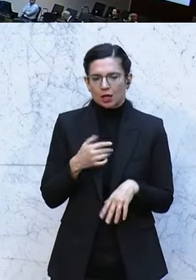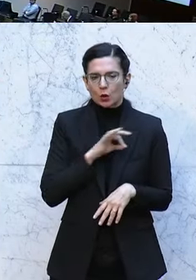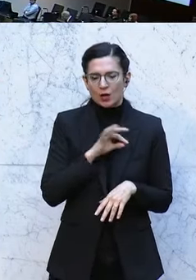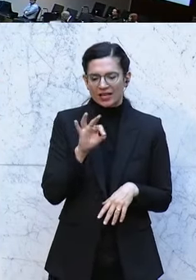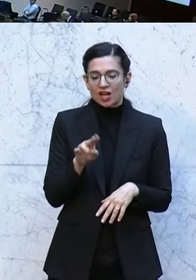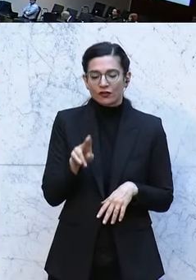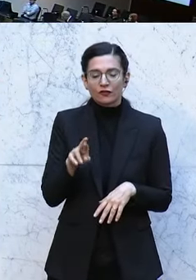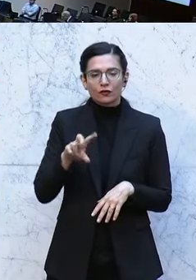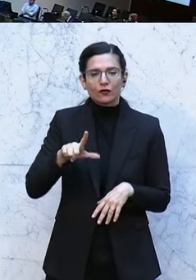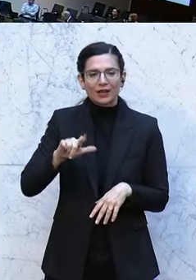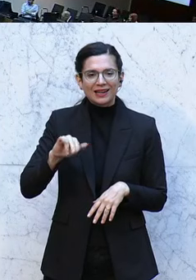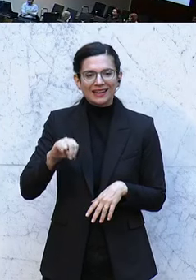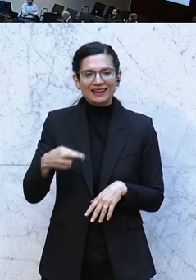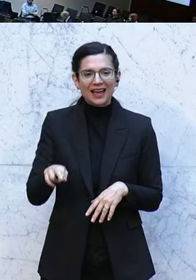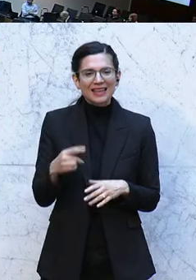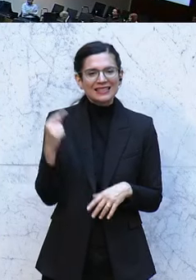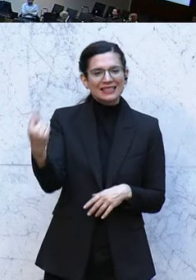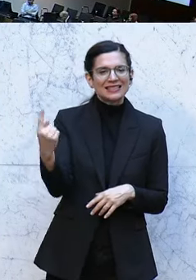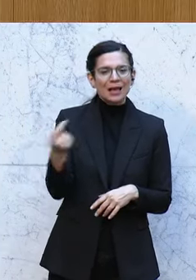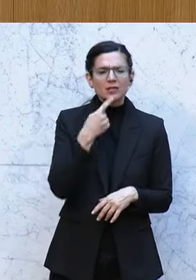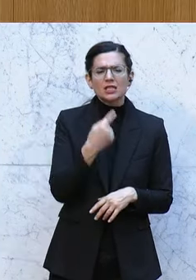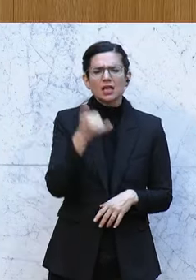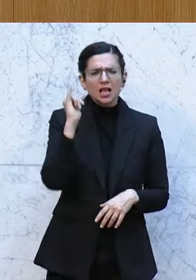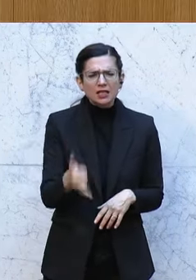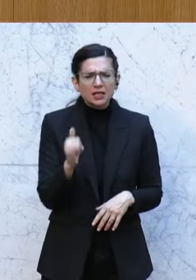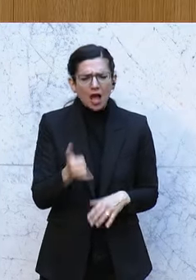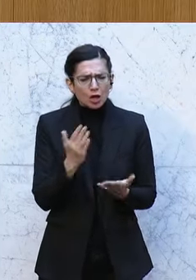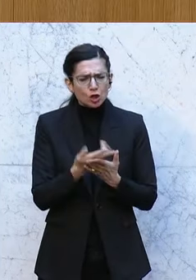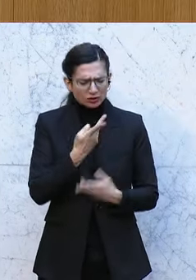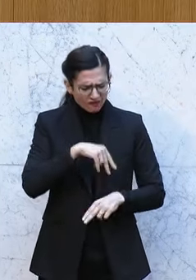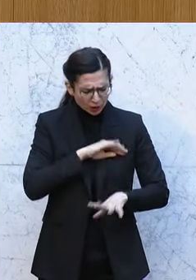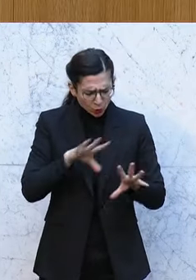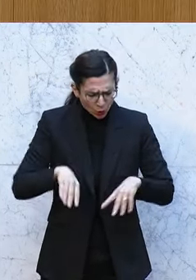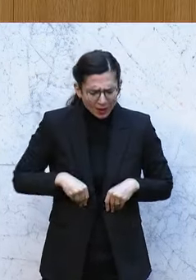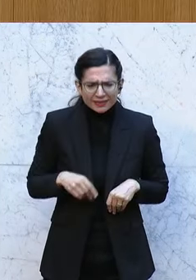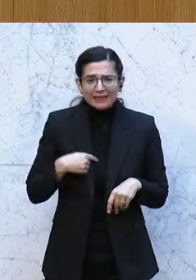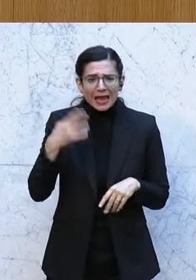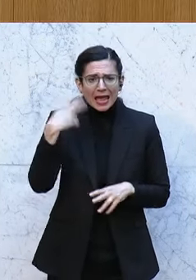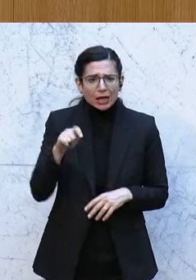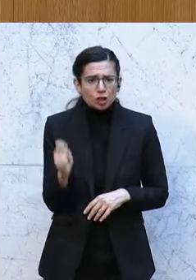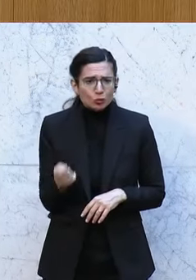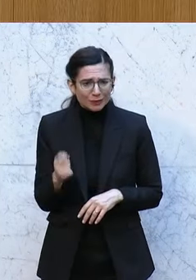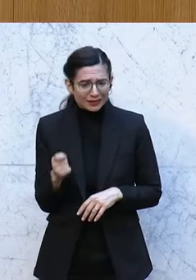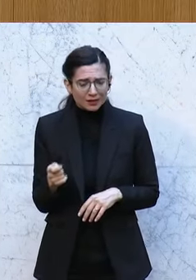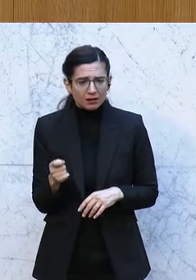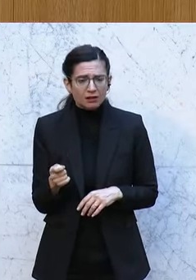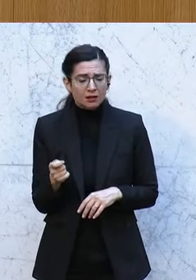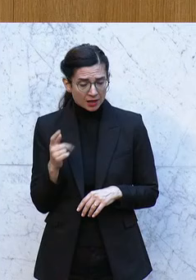Vierlinger hat ja gleich selber gesagt, ja, sie übernehmen die Verantwortung, weil ein gewisser Herr Schmitt, der nämlich,